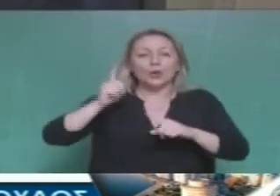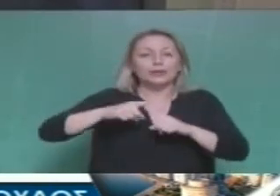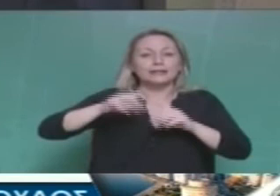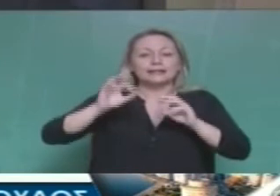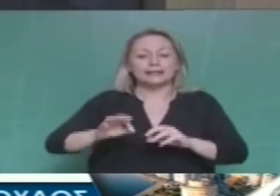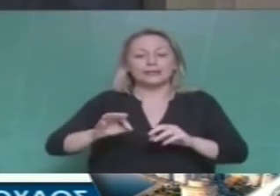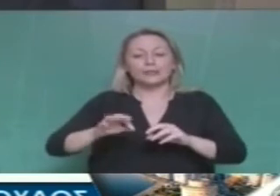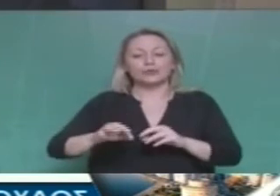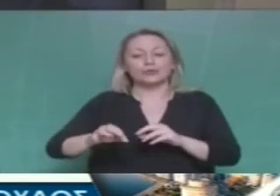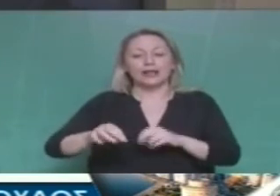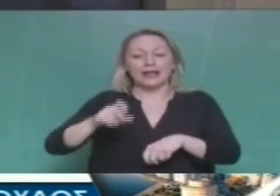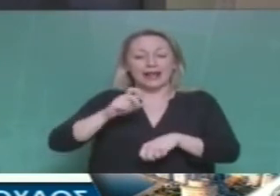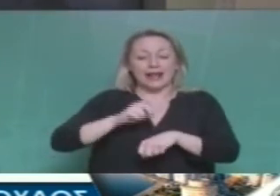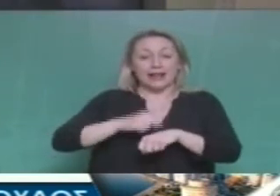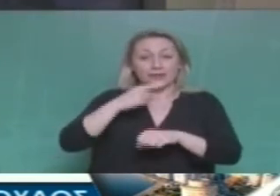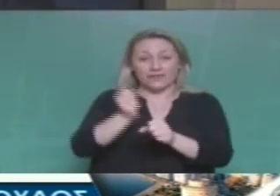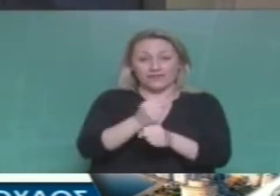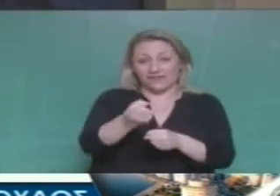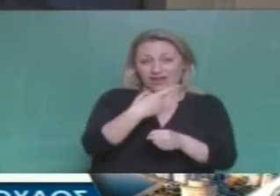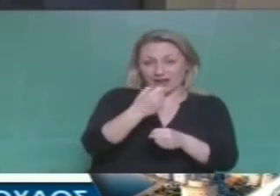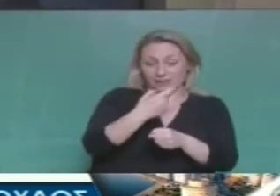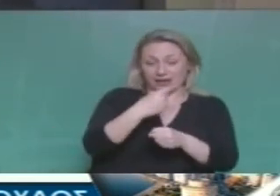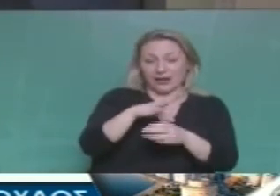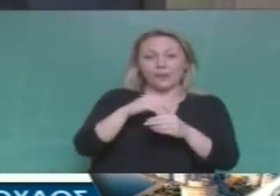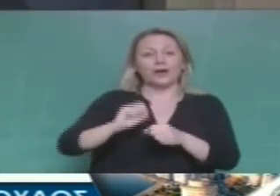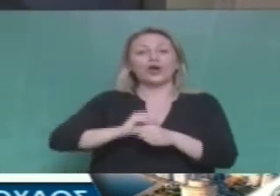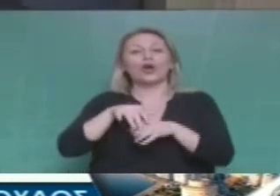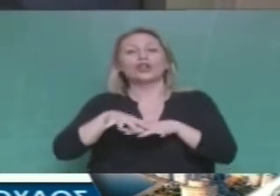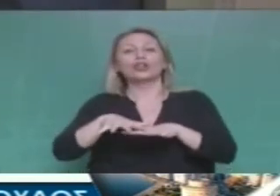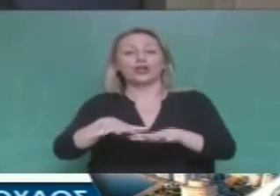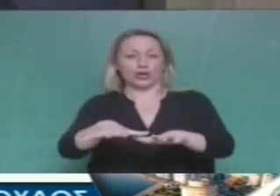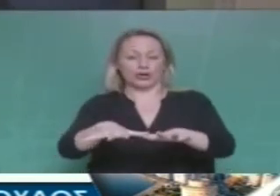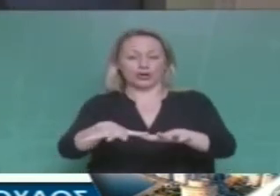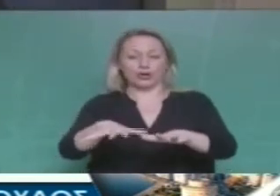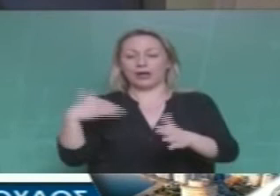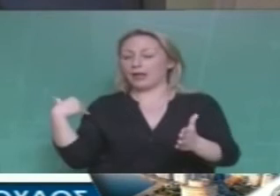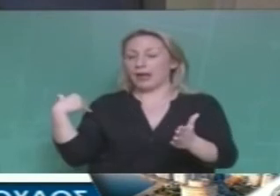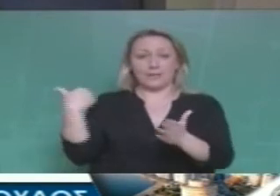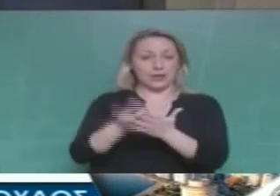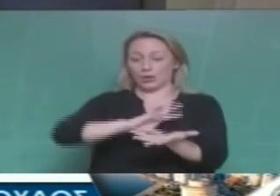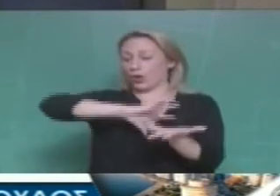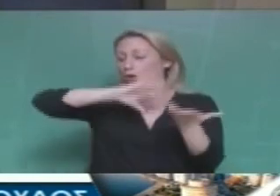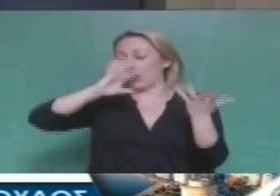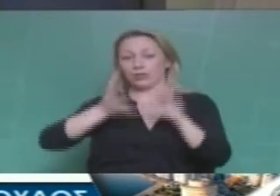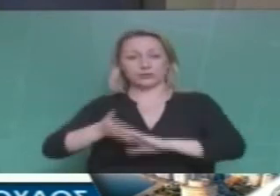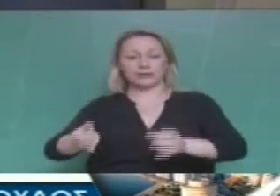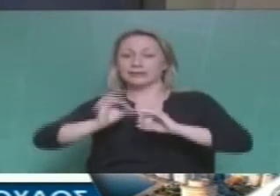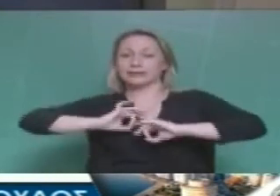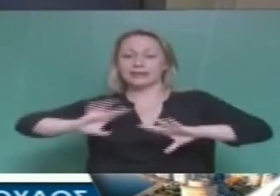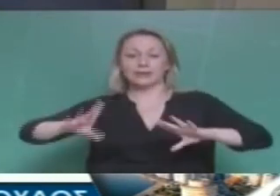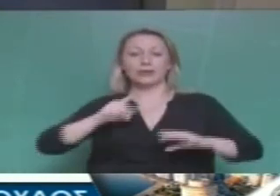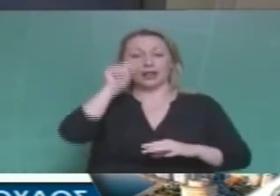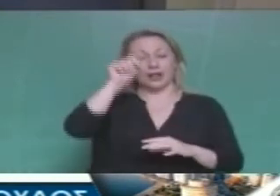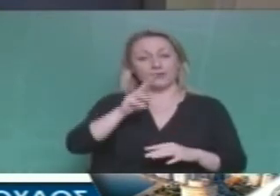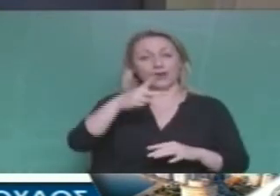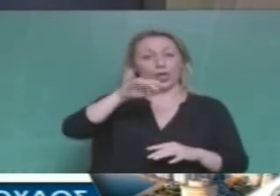φαρμάκων για τον κορονοϊό που δεν βρήκε μέχρι τώρα η παγκόσμια επιστημονική κοινότητα αλλά βρήκε ο